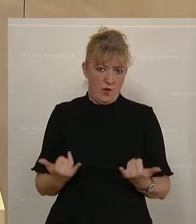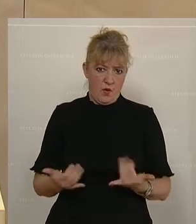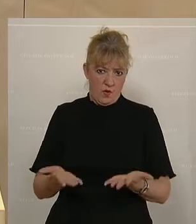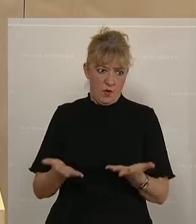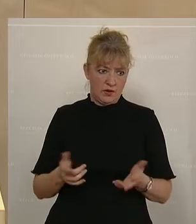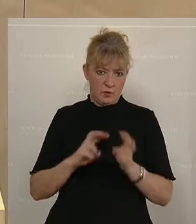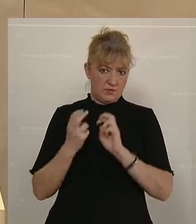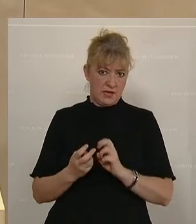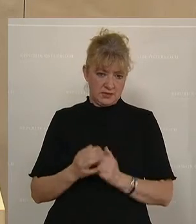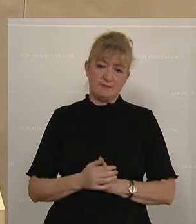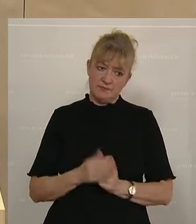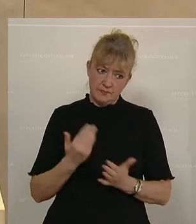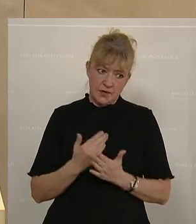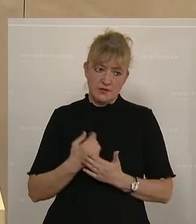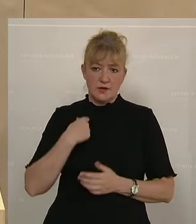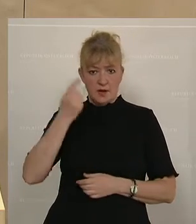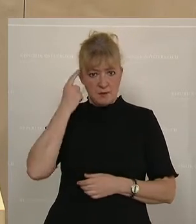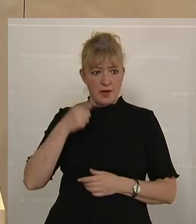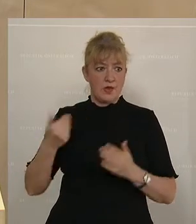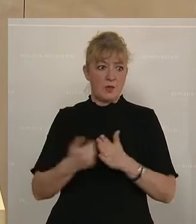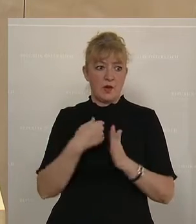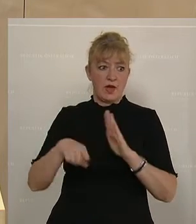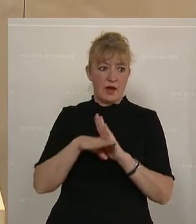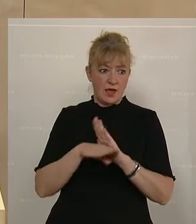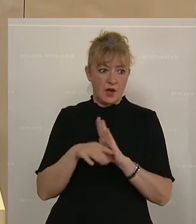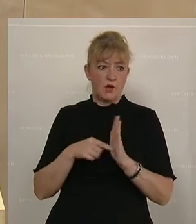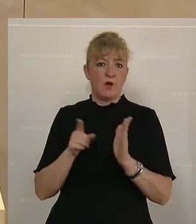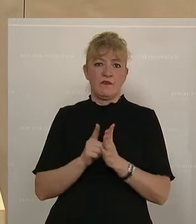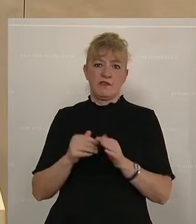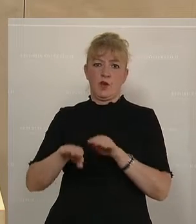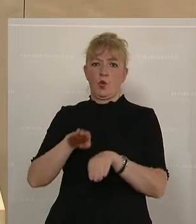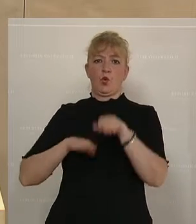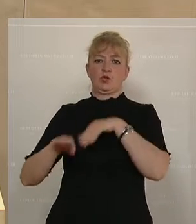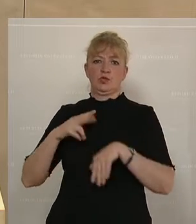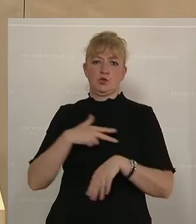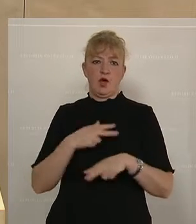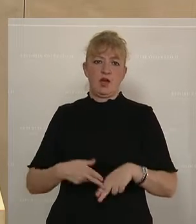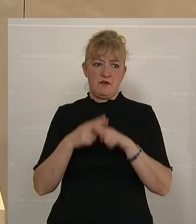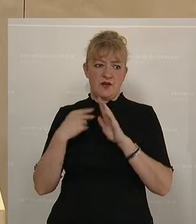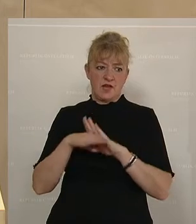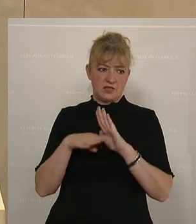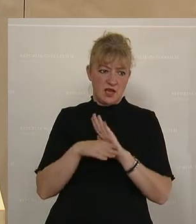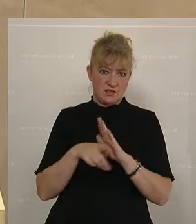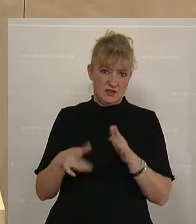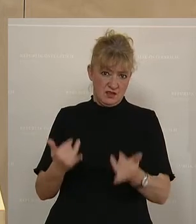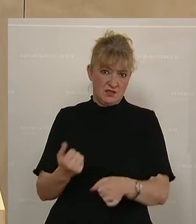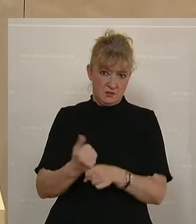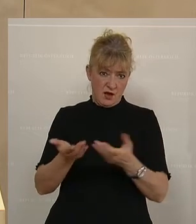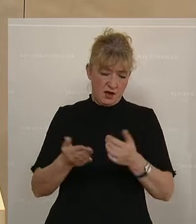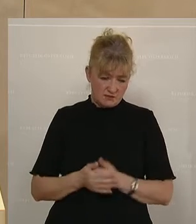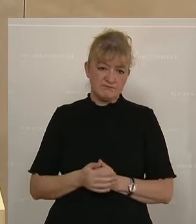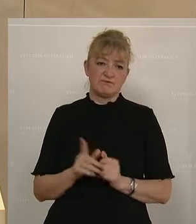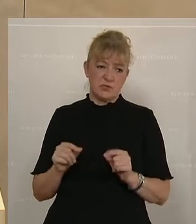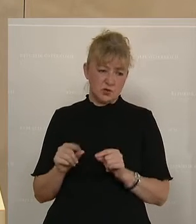hier umsetzen. Und daher halten wir diese neue Regelung, diesen Rückschritt in das Sozialhilfegesetz, was Sie nunmehr vollenden, hier als